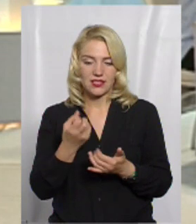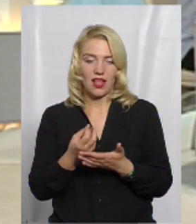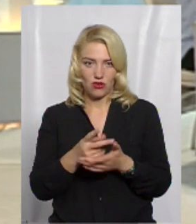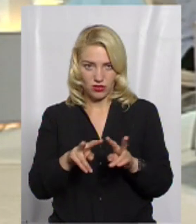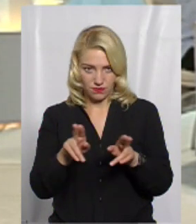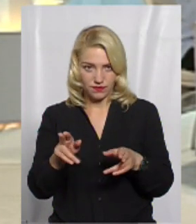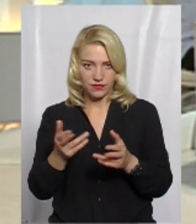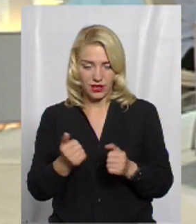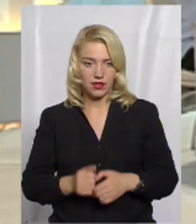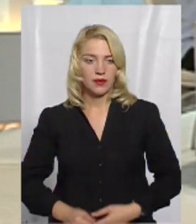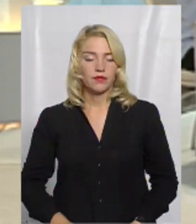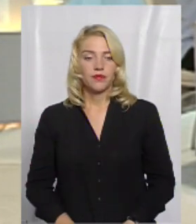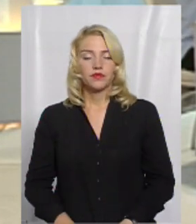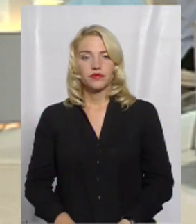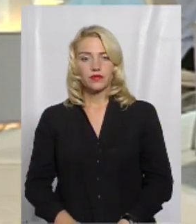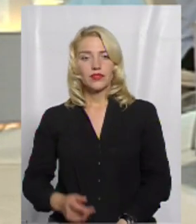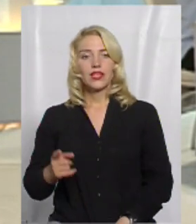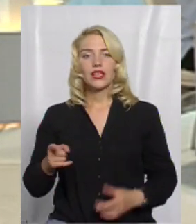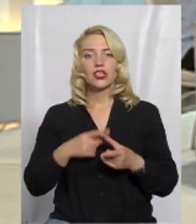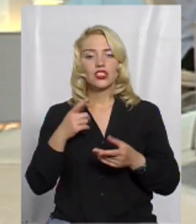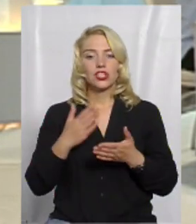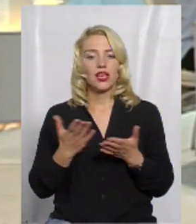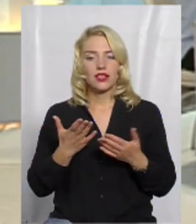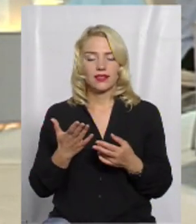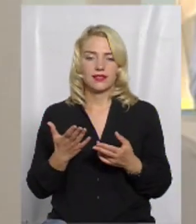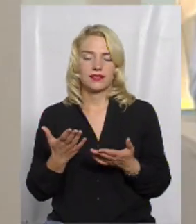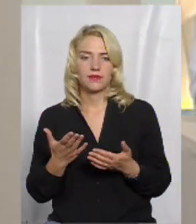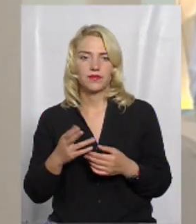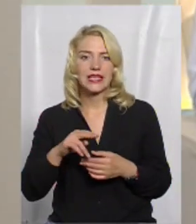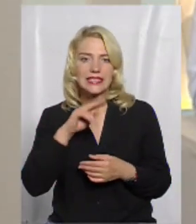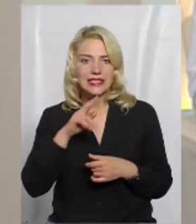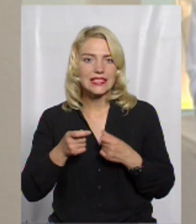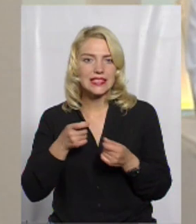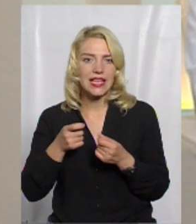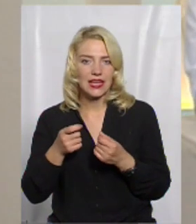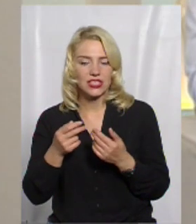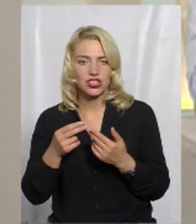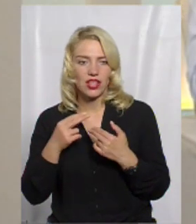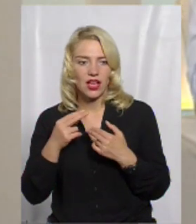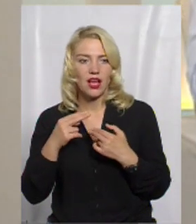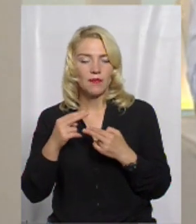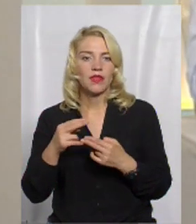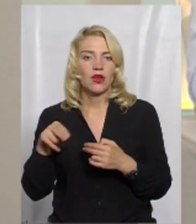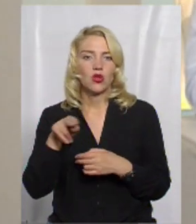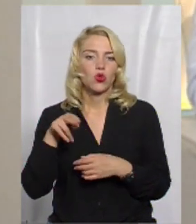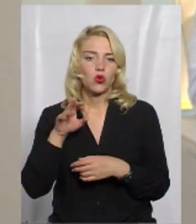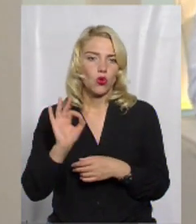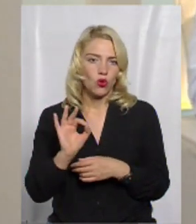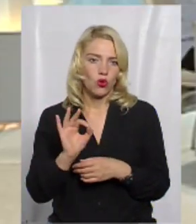Чи є якісь застереження до щеплення?